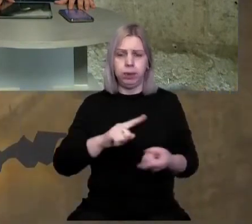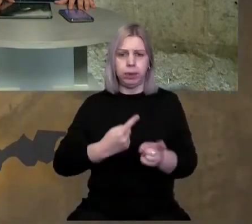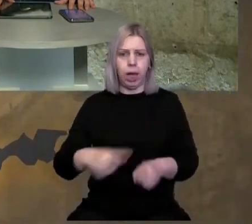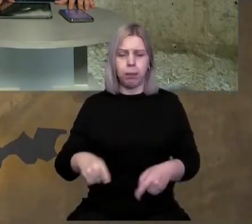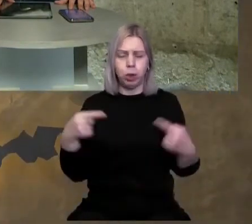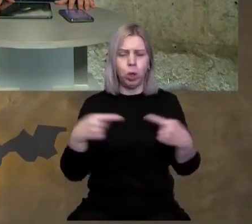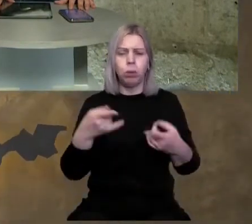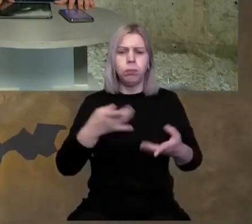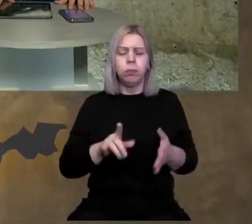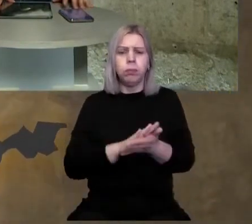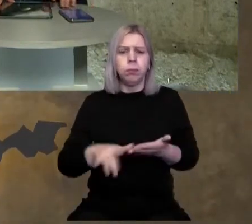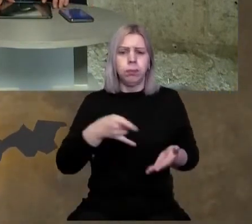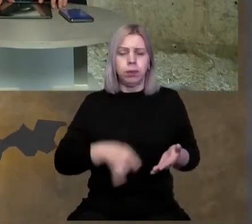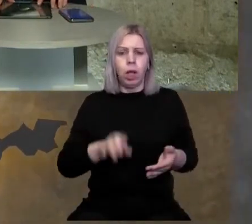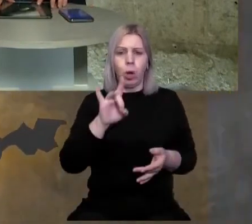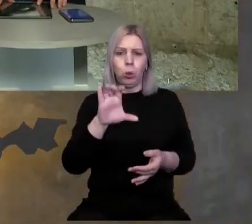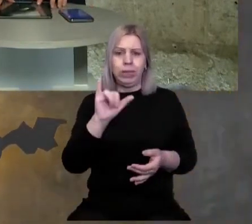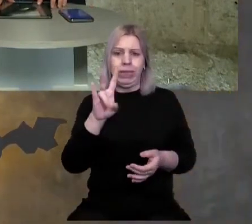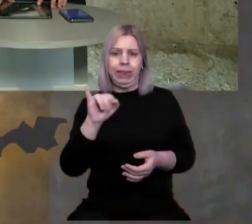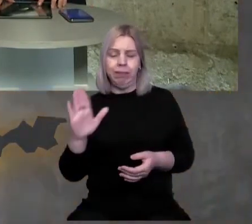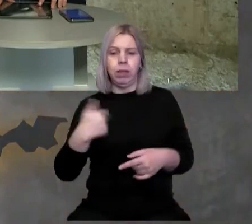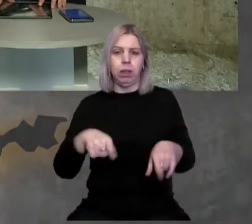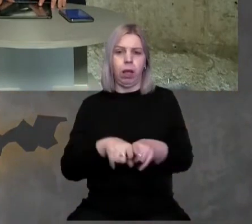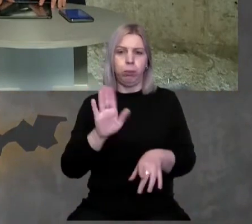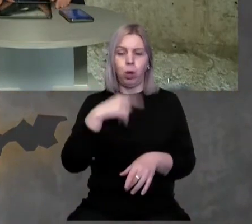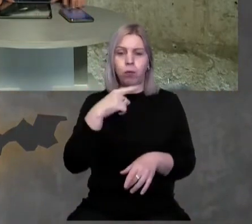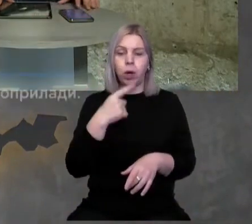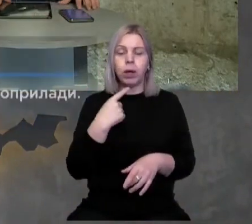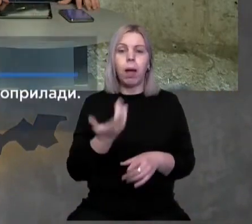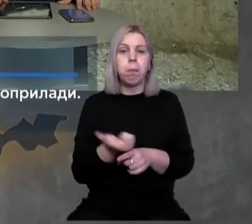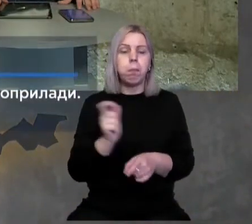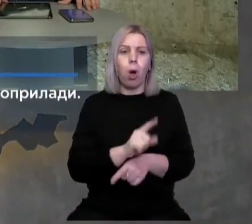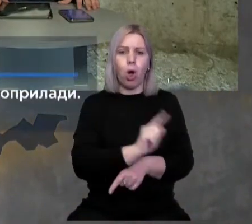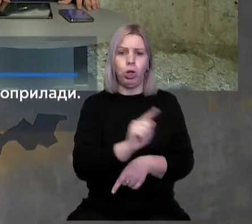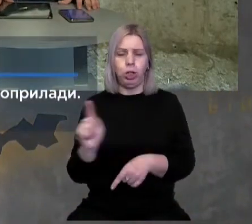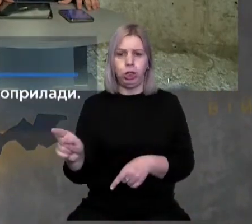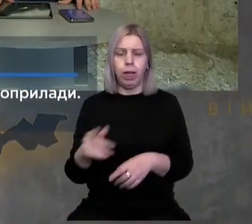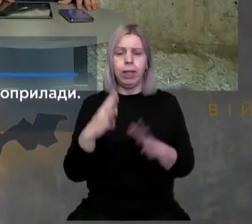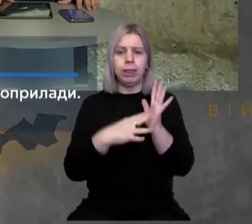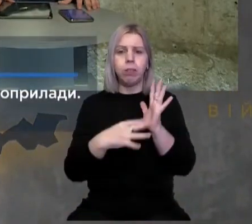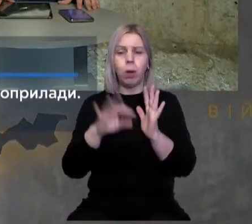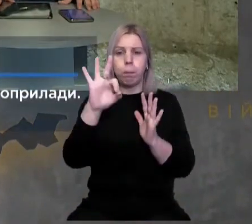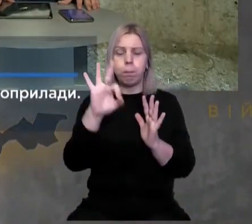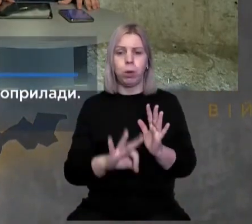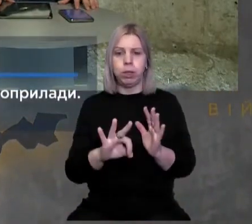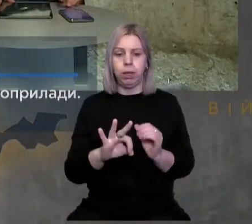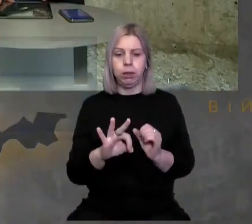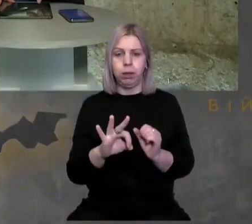Закарпаття, Русинів, я буду так говорити, більшості мешканців, які становлять 90%